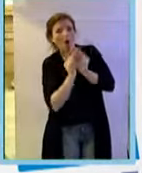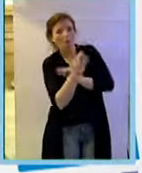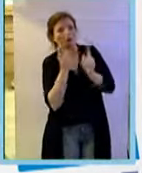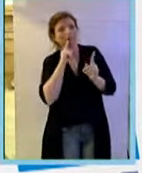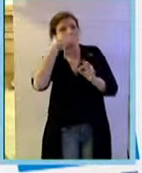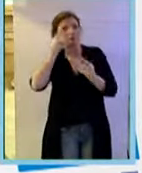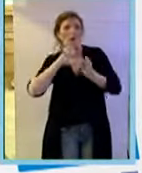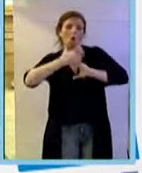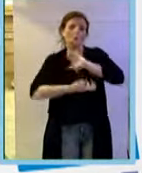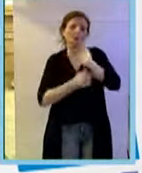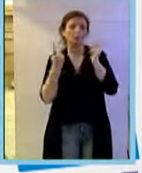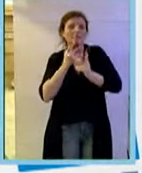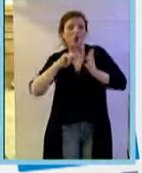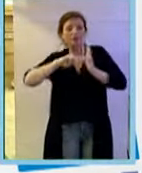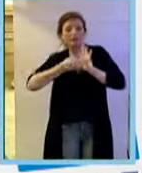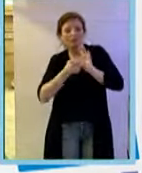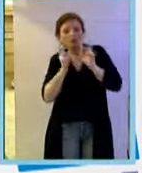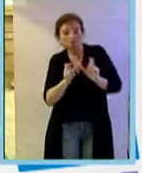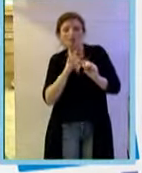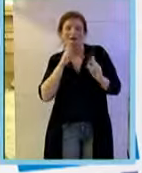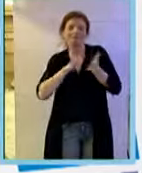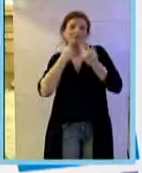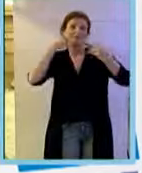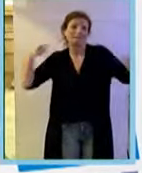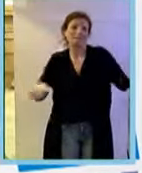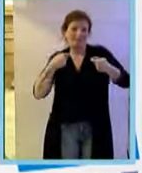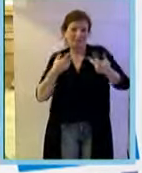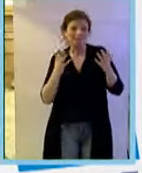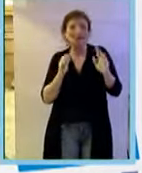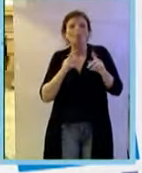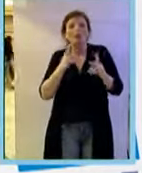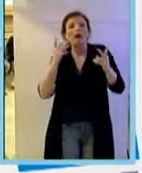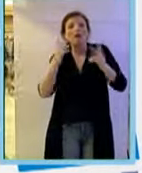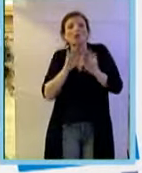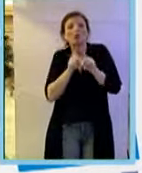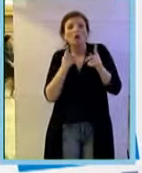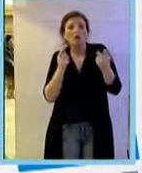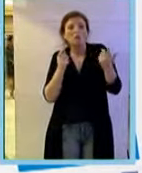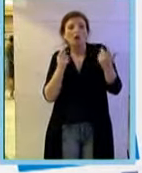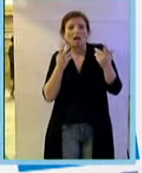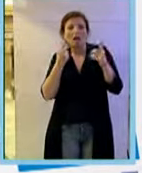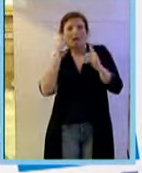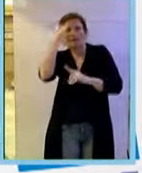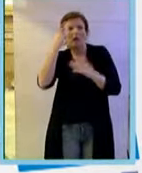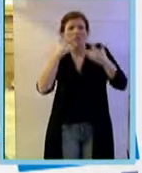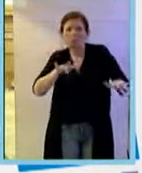tecnologia tecnologicamente rappresenta una sfida ma concettualmente essenzialmente è molto semplice e consiste in